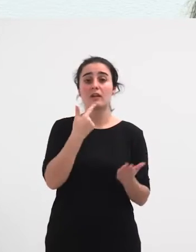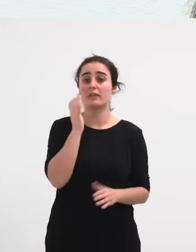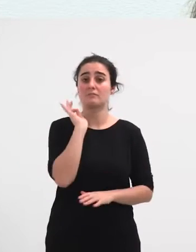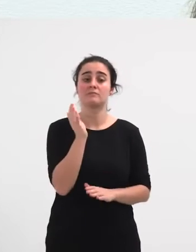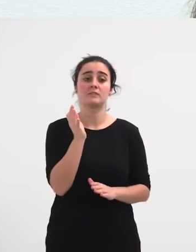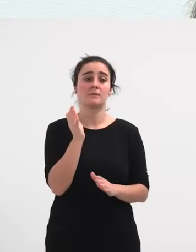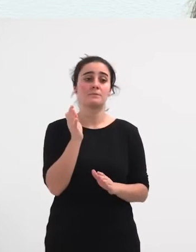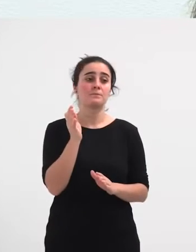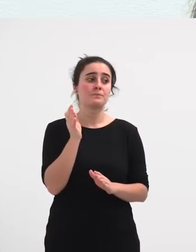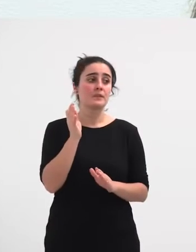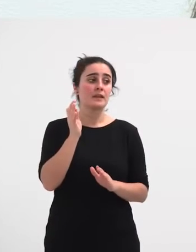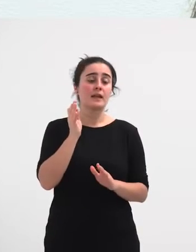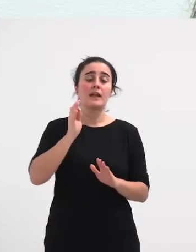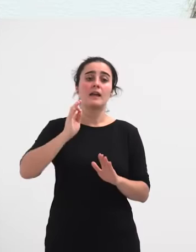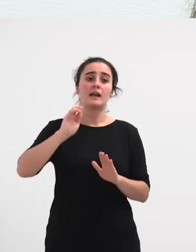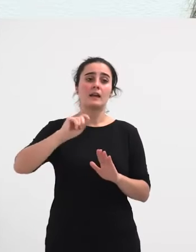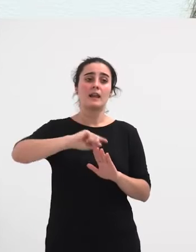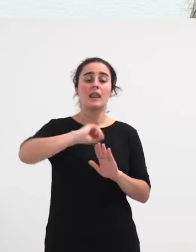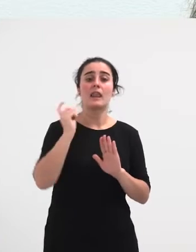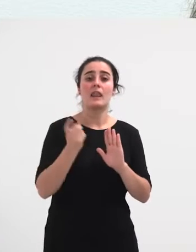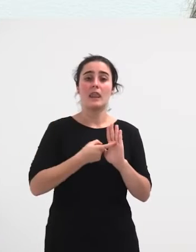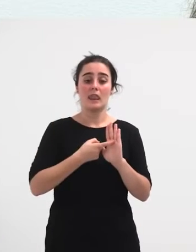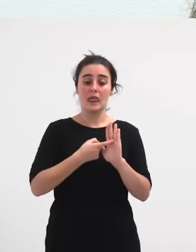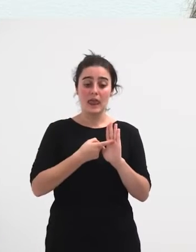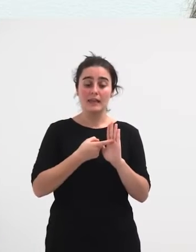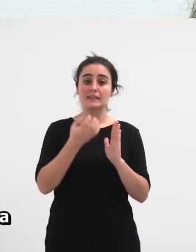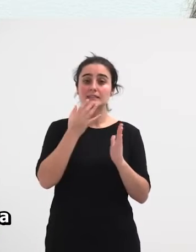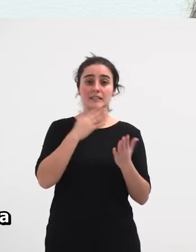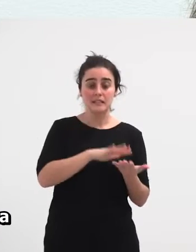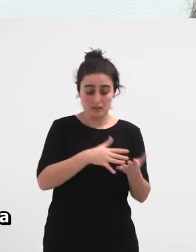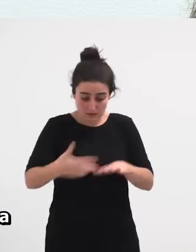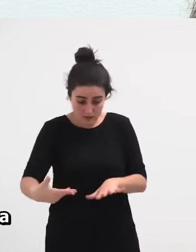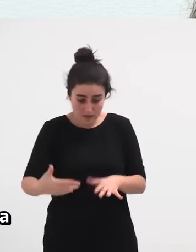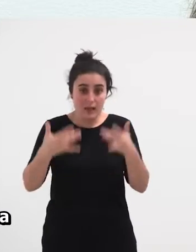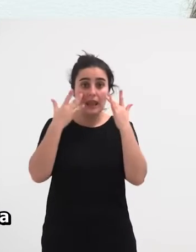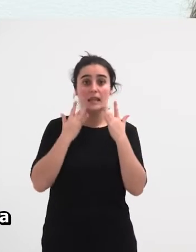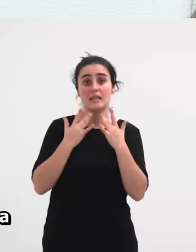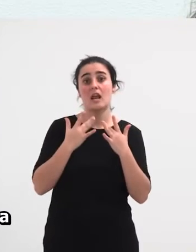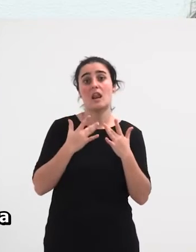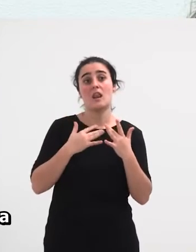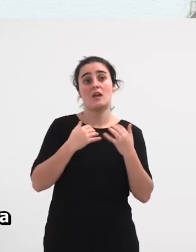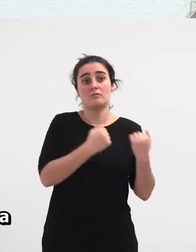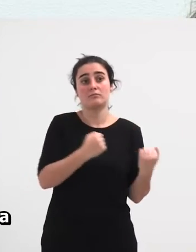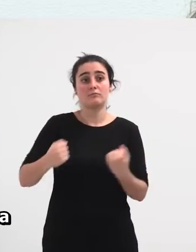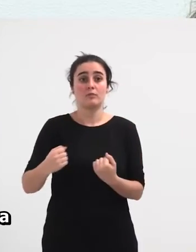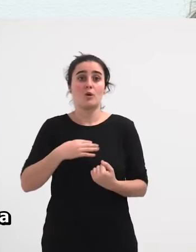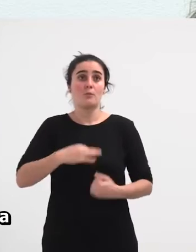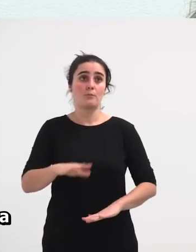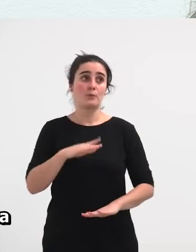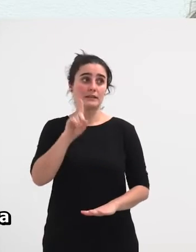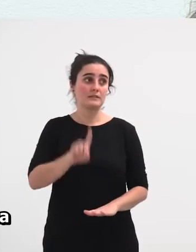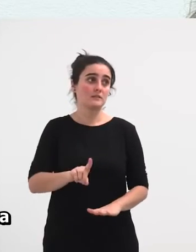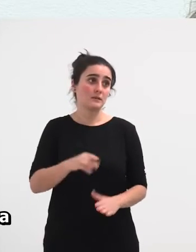literalki interpretatuzkero, instituzioek posible luketela eskatu alarde